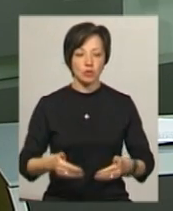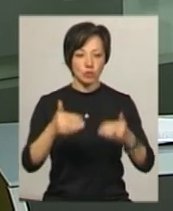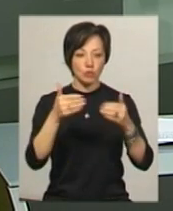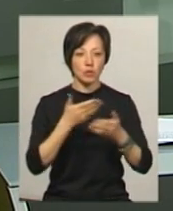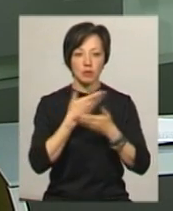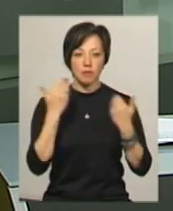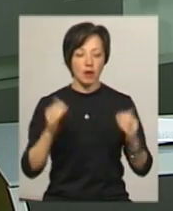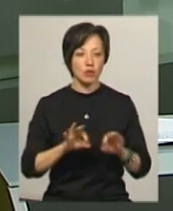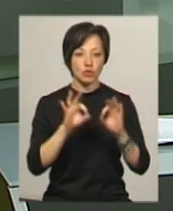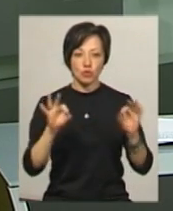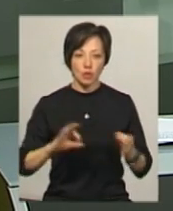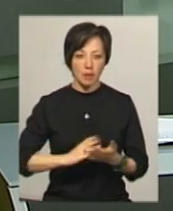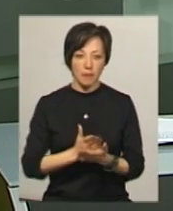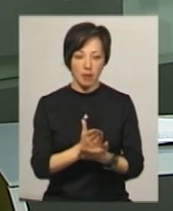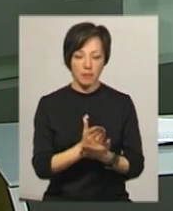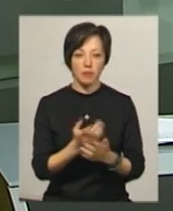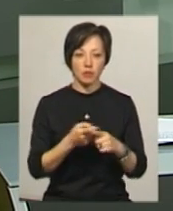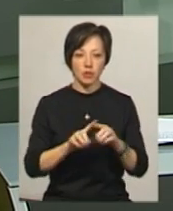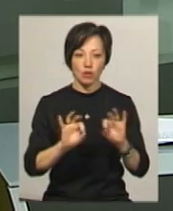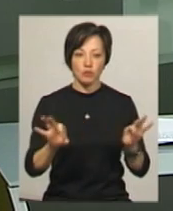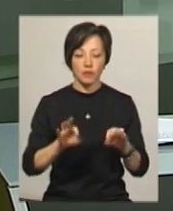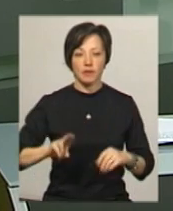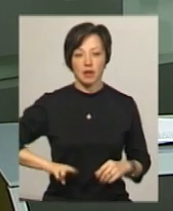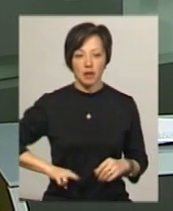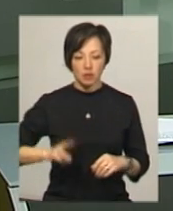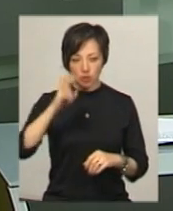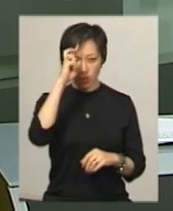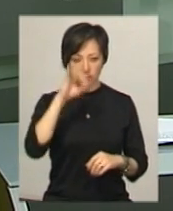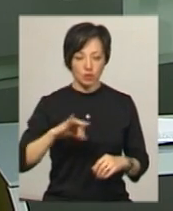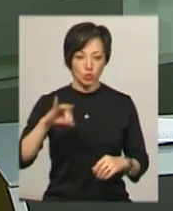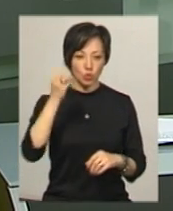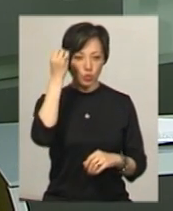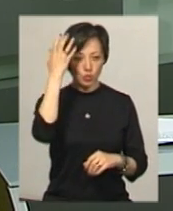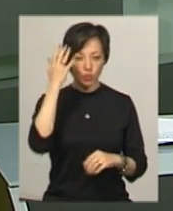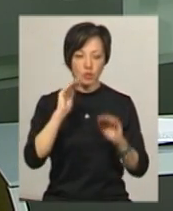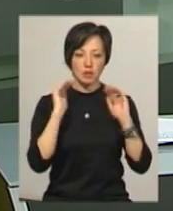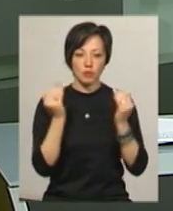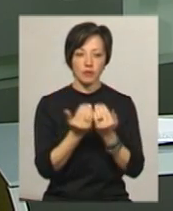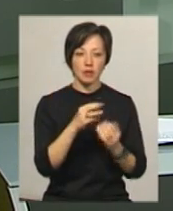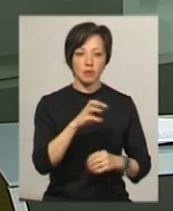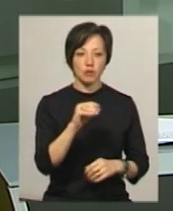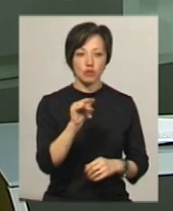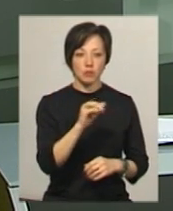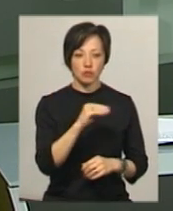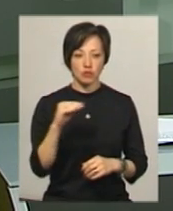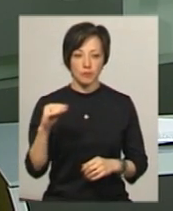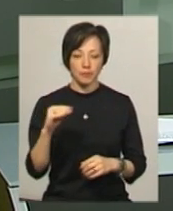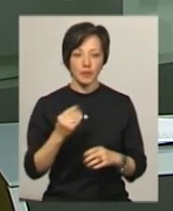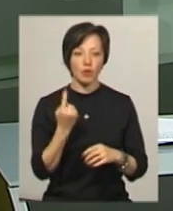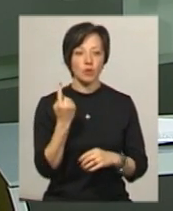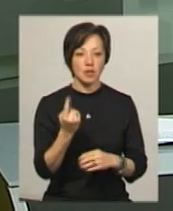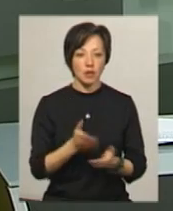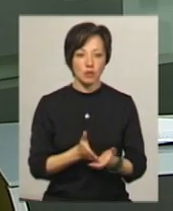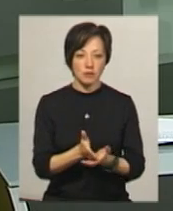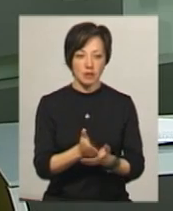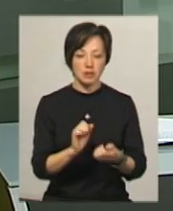немає на жодній мапі фортеці Про це розповів директор державного історико-культурного заповідника Можибіш Олег Погорілець За однією